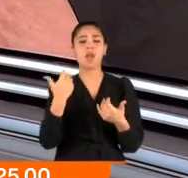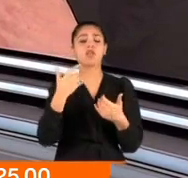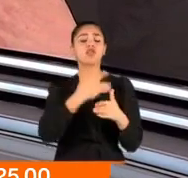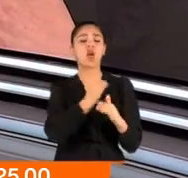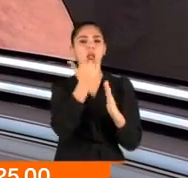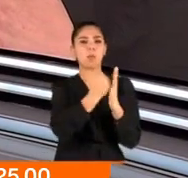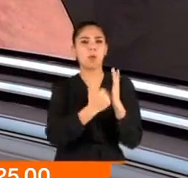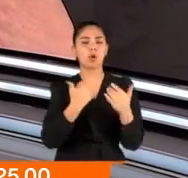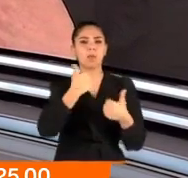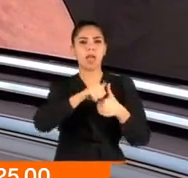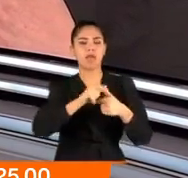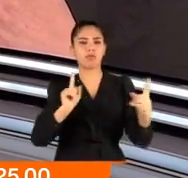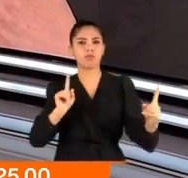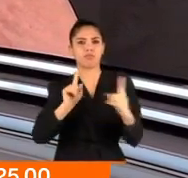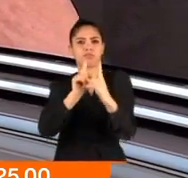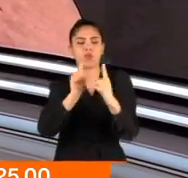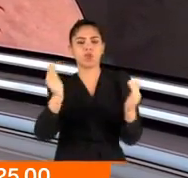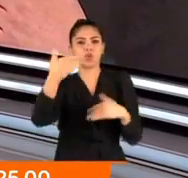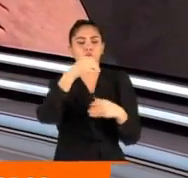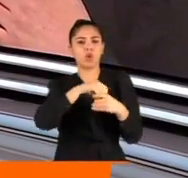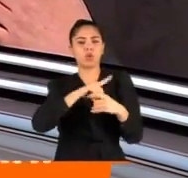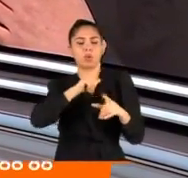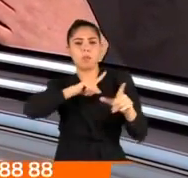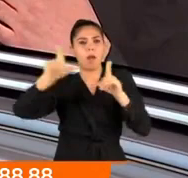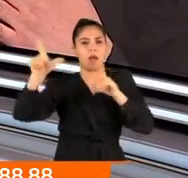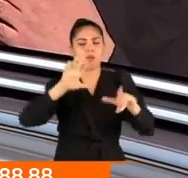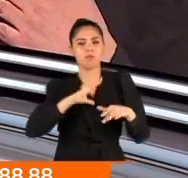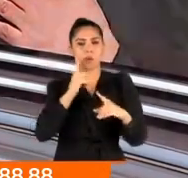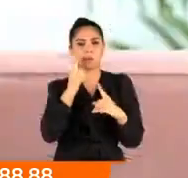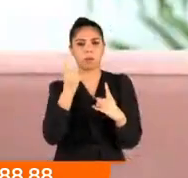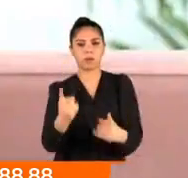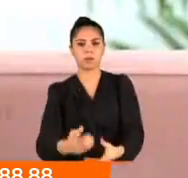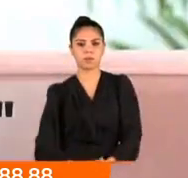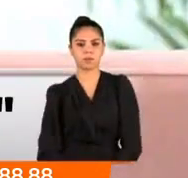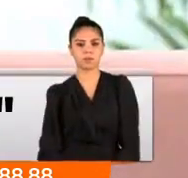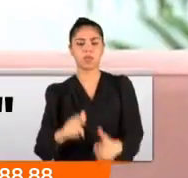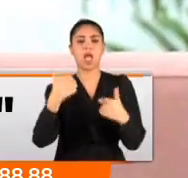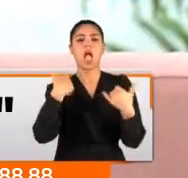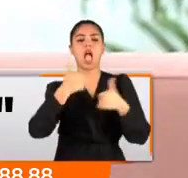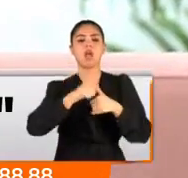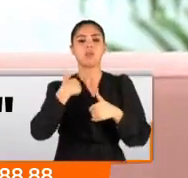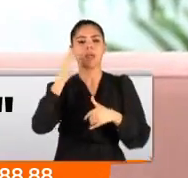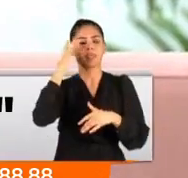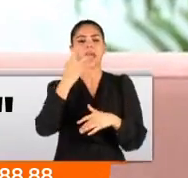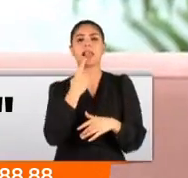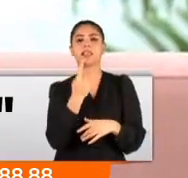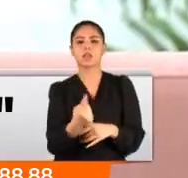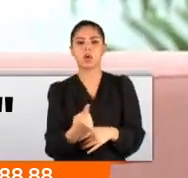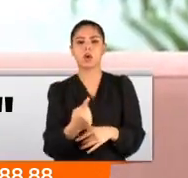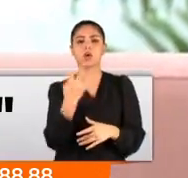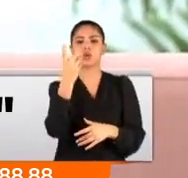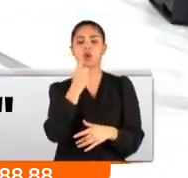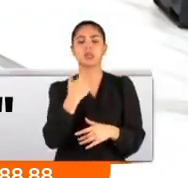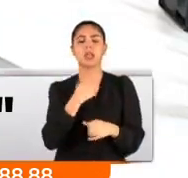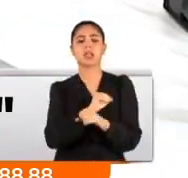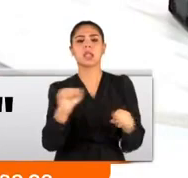karşıya geldi ve stüdyoda sesler bir anda yükseldi. Eşim bana deli muamelesi yapıyor. Dört senedirden beri yaşatmadığı hiçbir